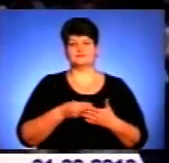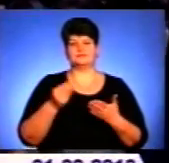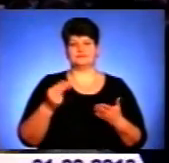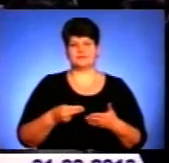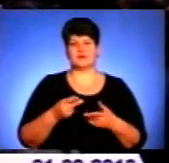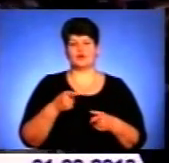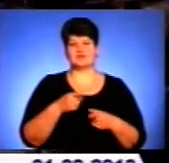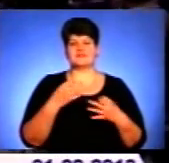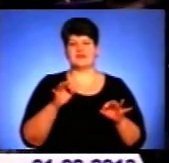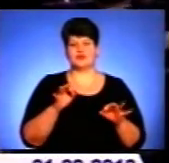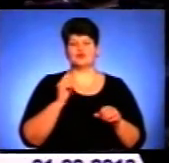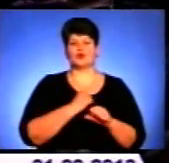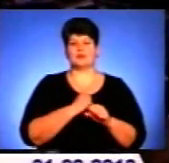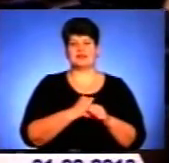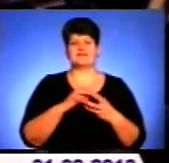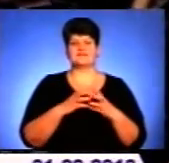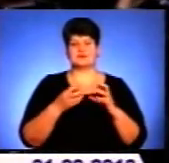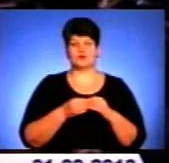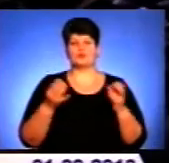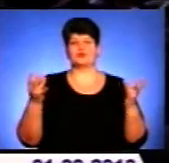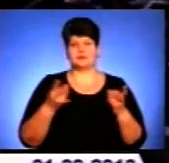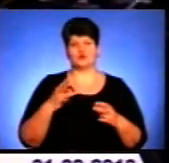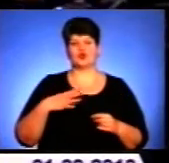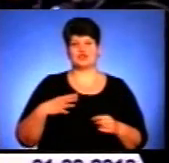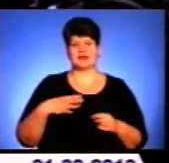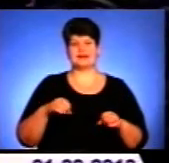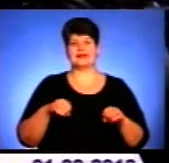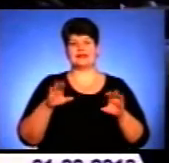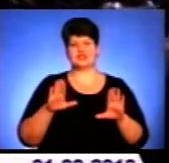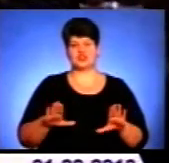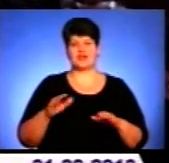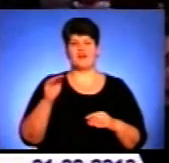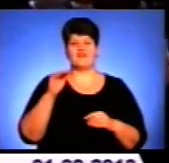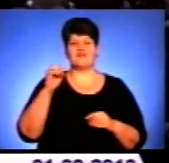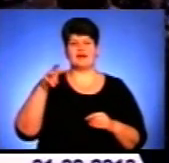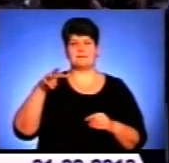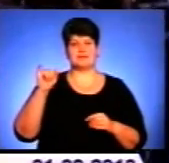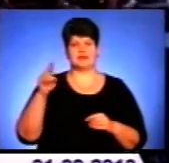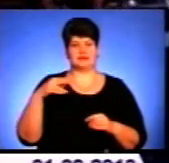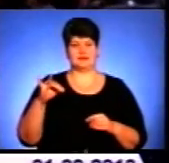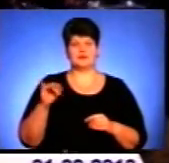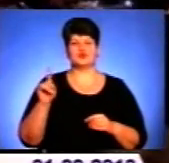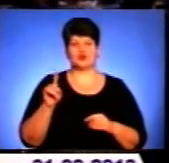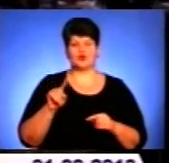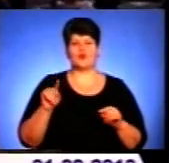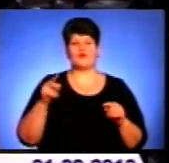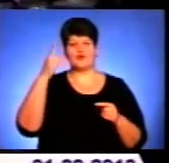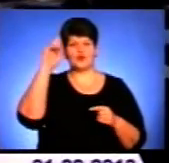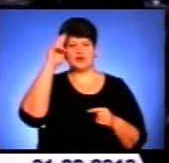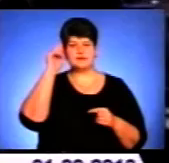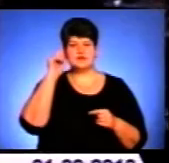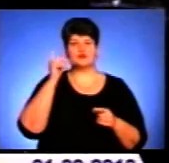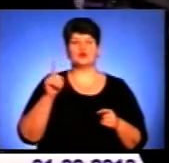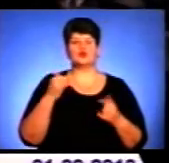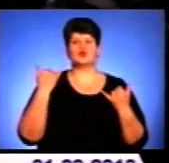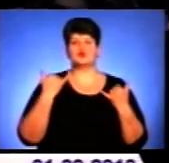звільнення. Щоби робити якісь висновки, потрібно дочекатися рішення ФЕМІДи, певен глава держави. Що ж до ув'язненої Юлії Тимошенко,